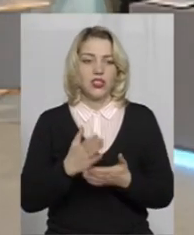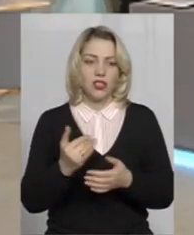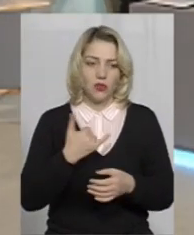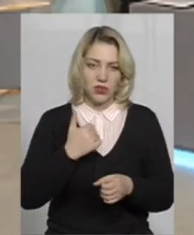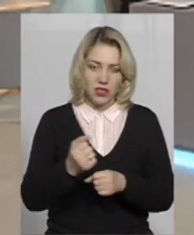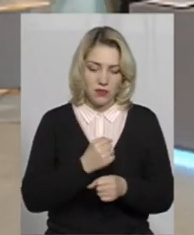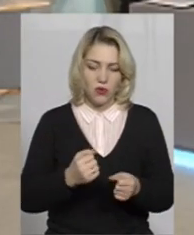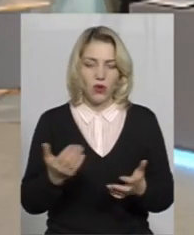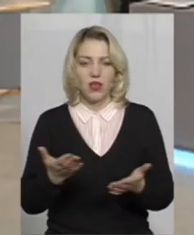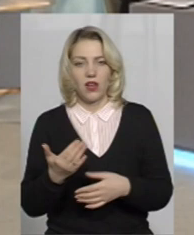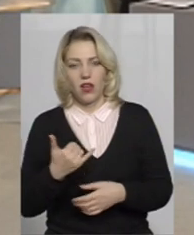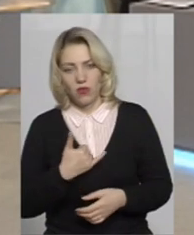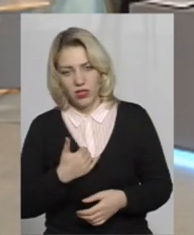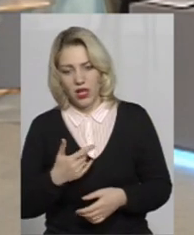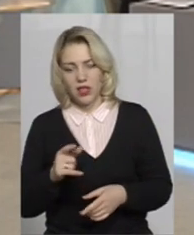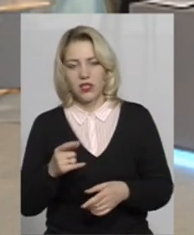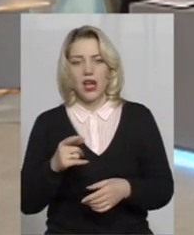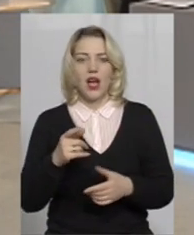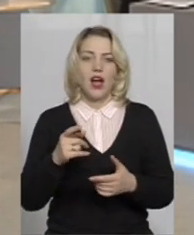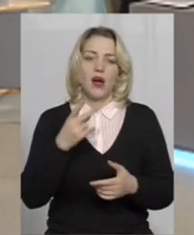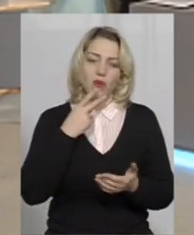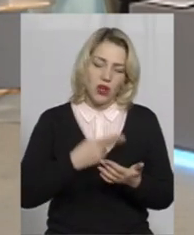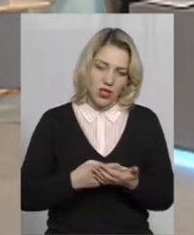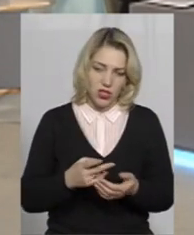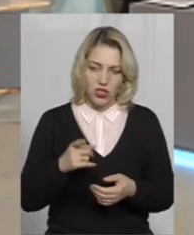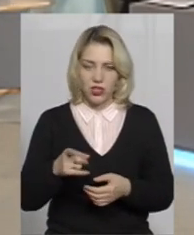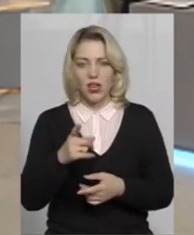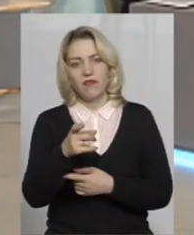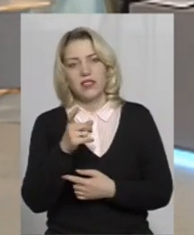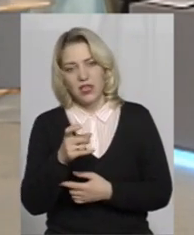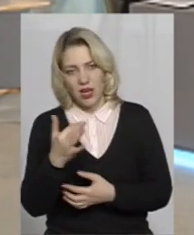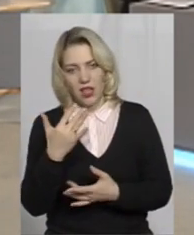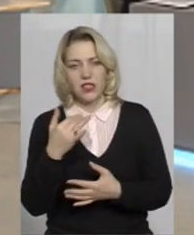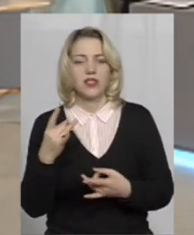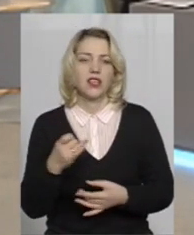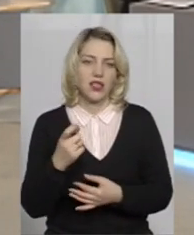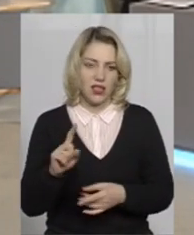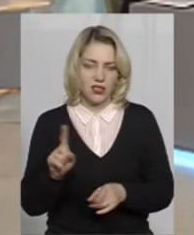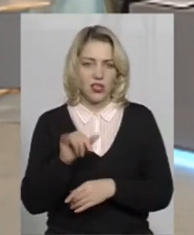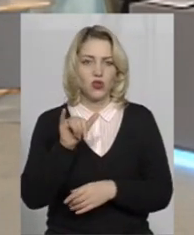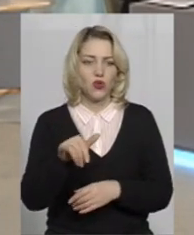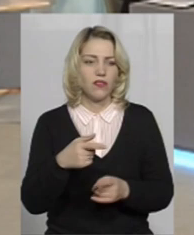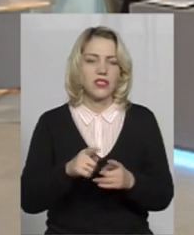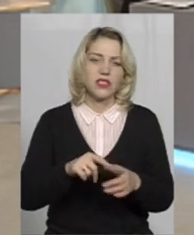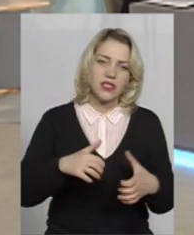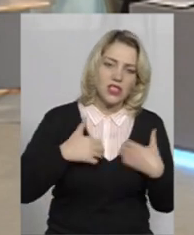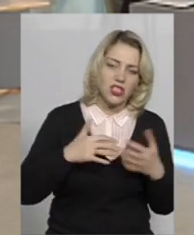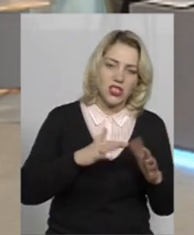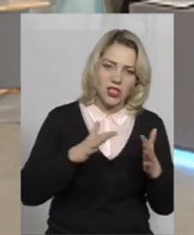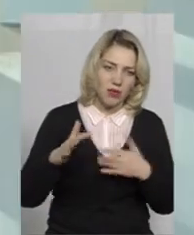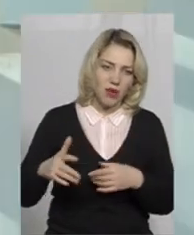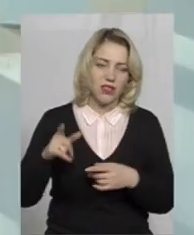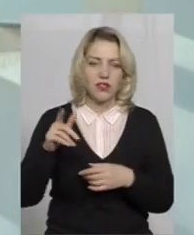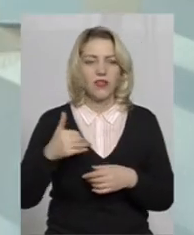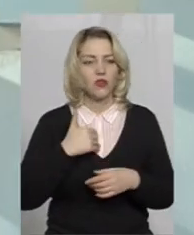яка вона, покажіть, а чому ви з собою взяли, а ви стріляли, а скільки раз, а що у вас там таке саме страшне траплялося,